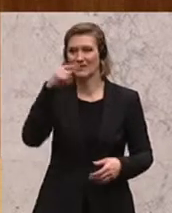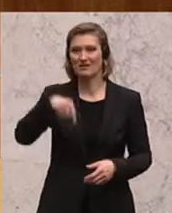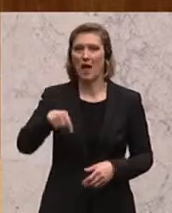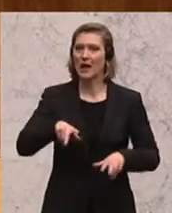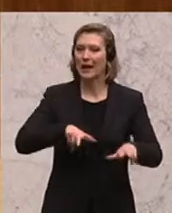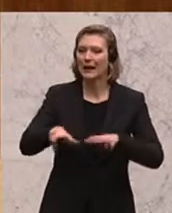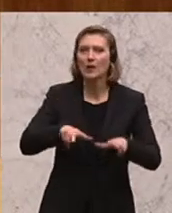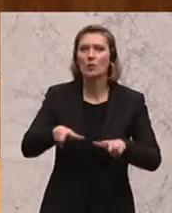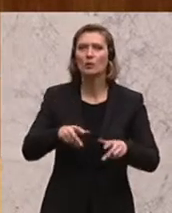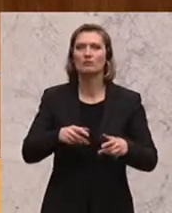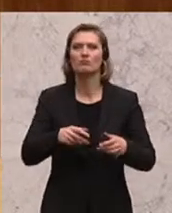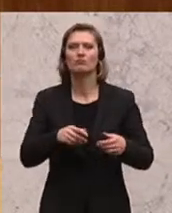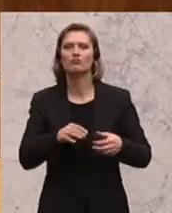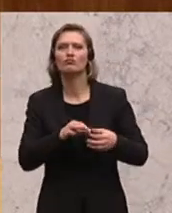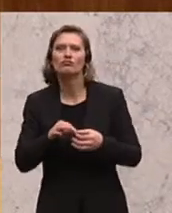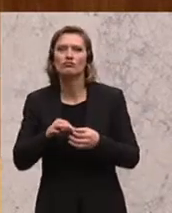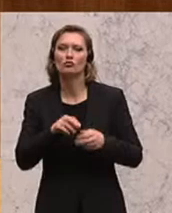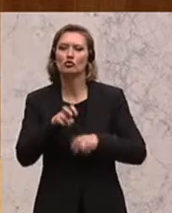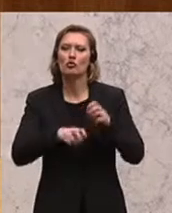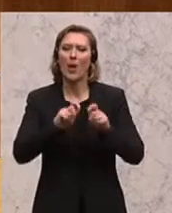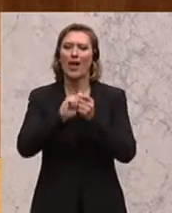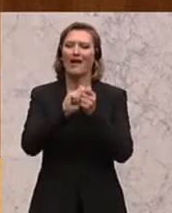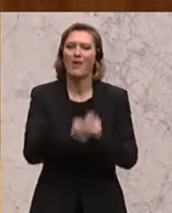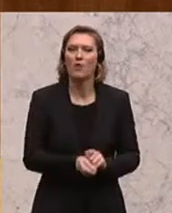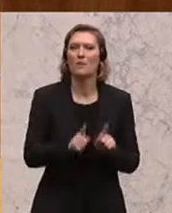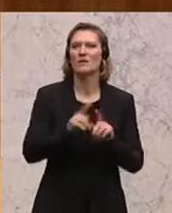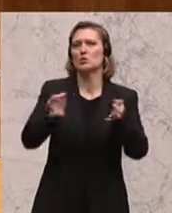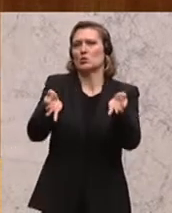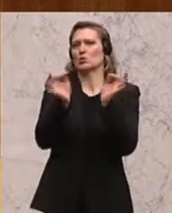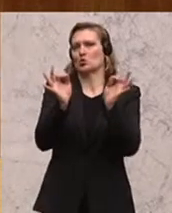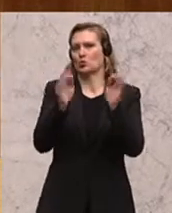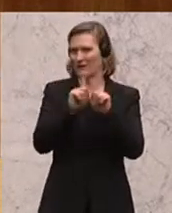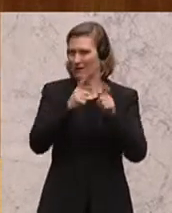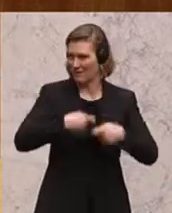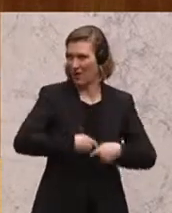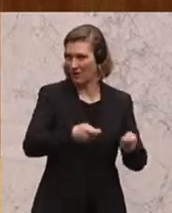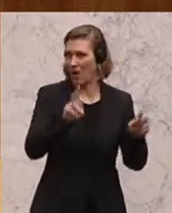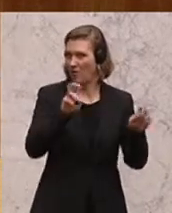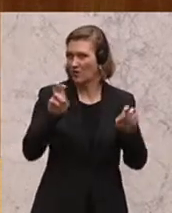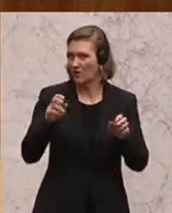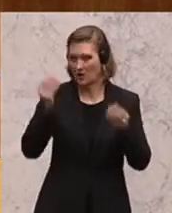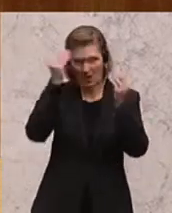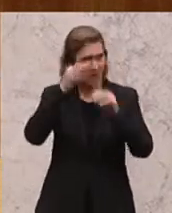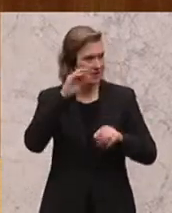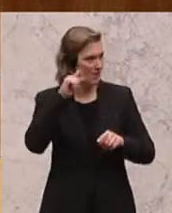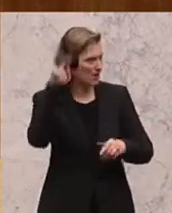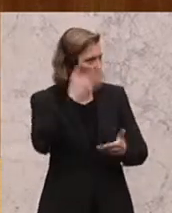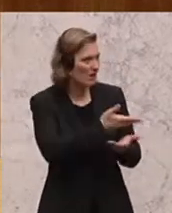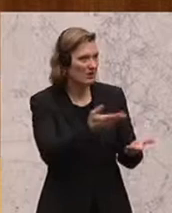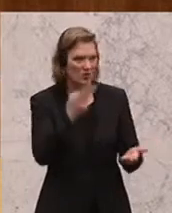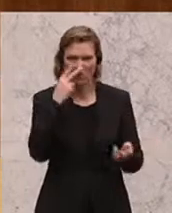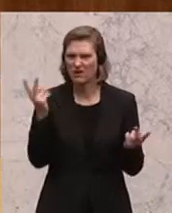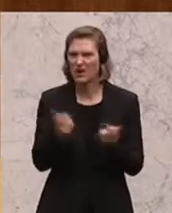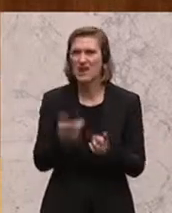Regierung die geplante Steuerreform jetzt so als großen Meilenstein verkauft, meine sehr verehrten Damen und Herren, wenn wir das kurz gegenüberstellen,